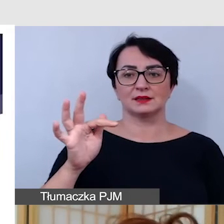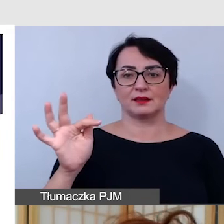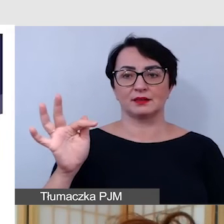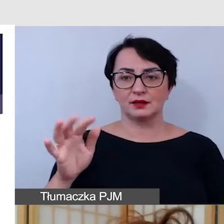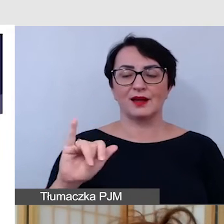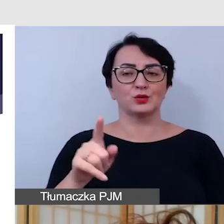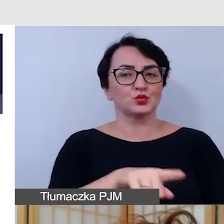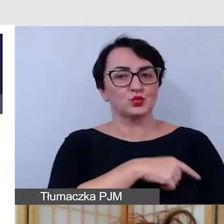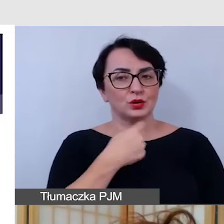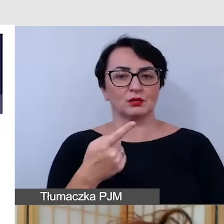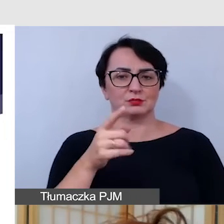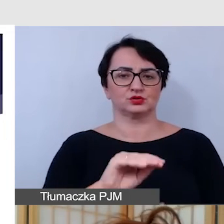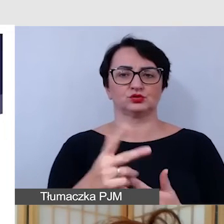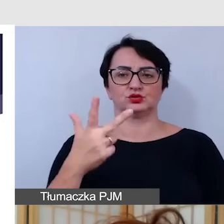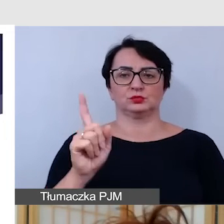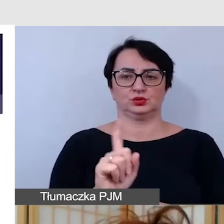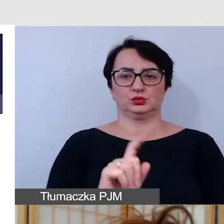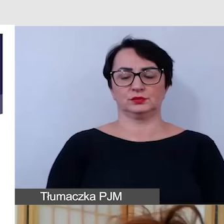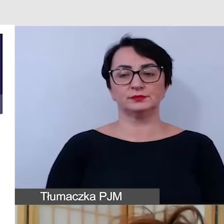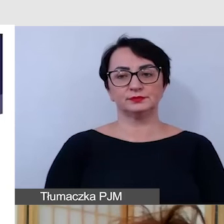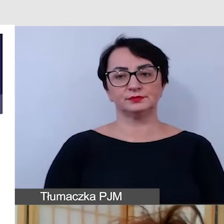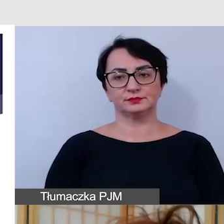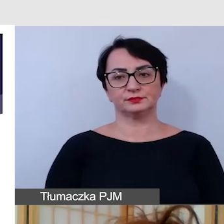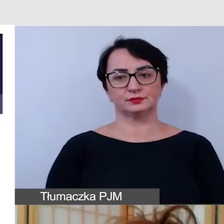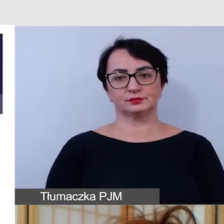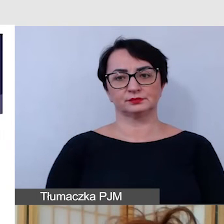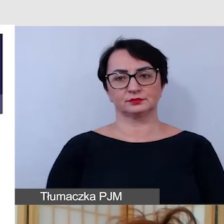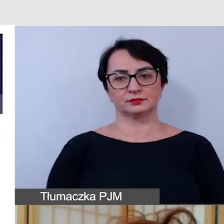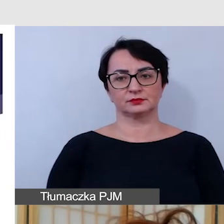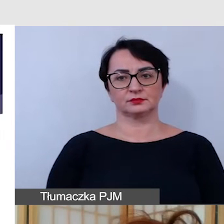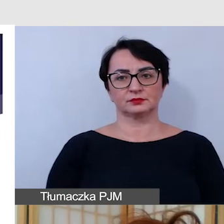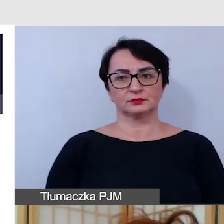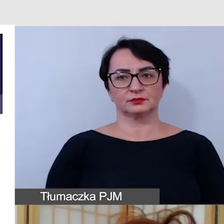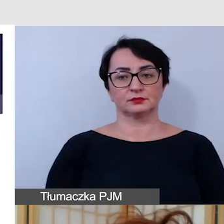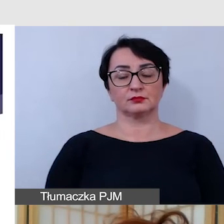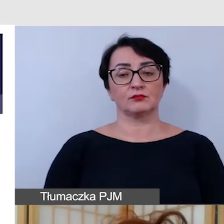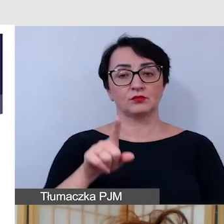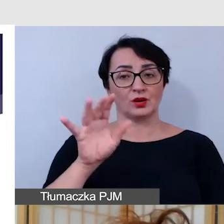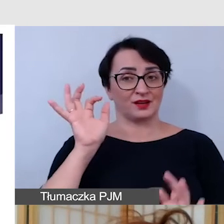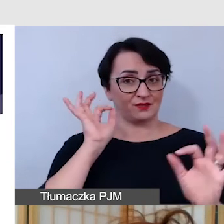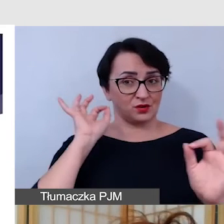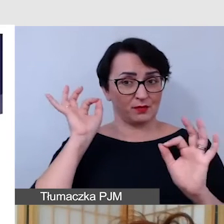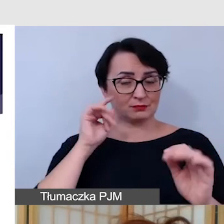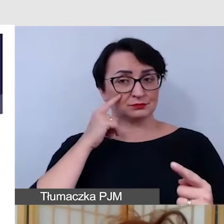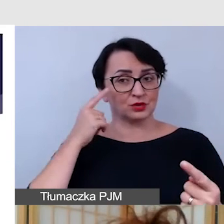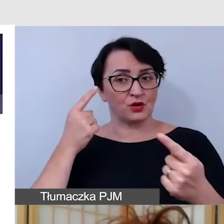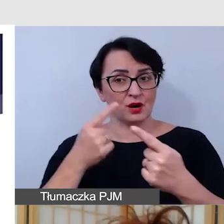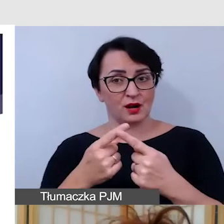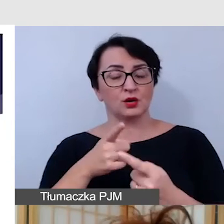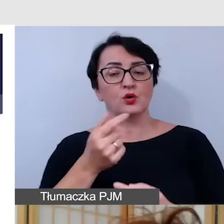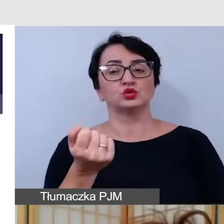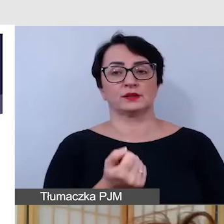długi jest to nagranie, jak długi jest ten podcast. Więc tego typu informacje kojarzą się bardziej z